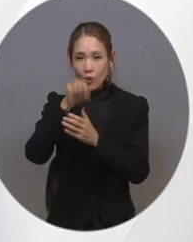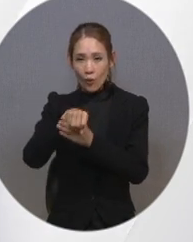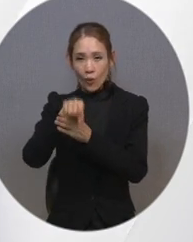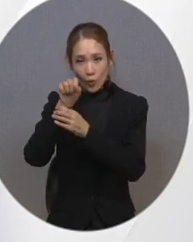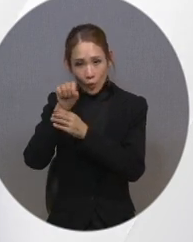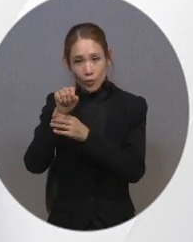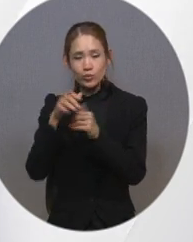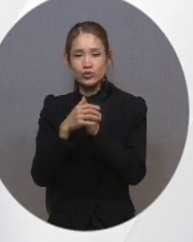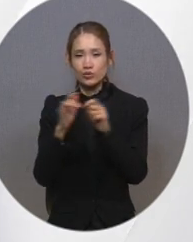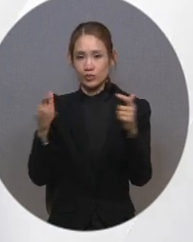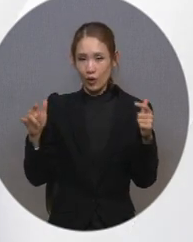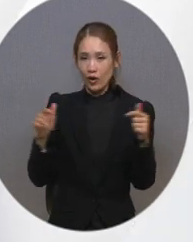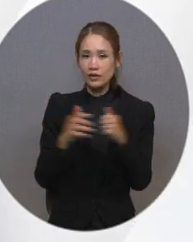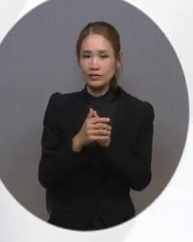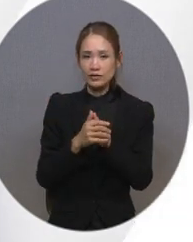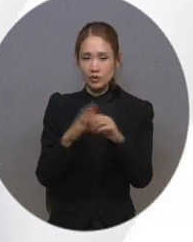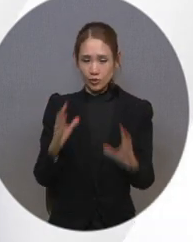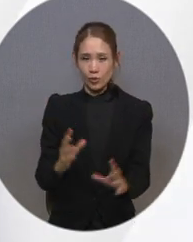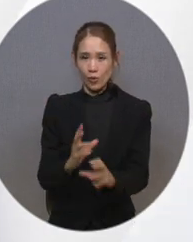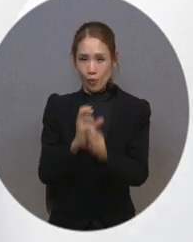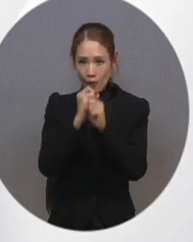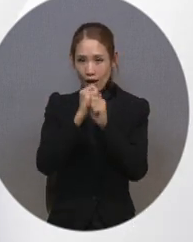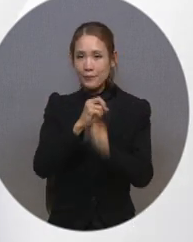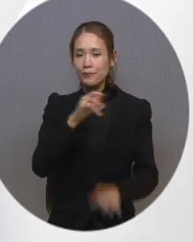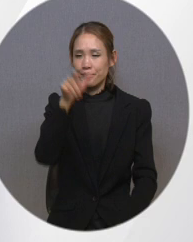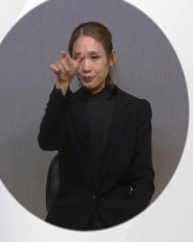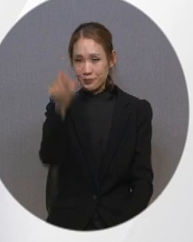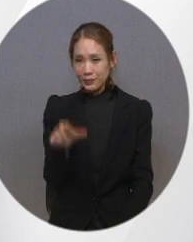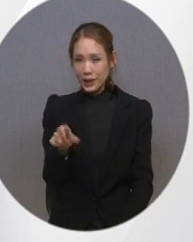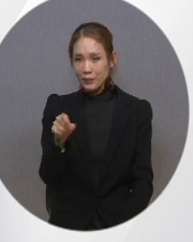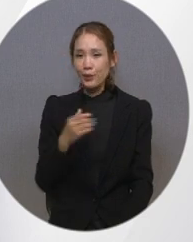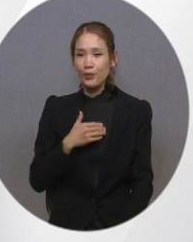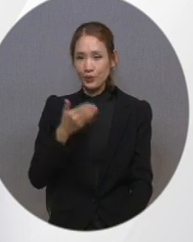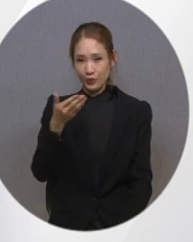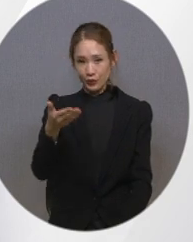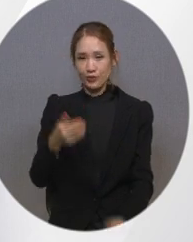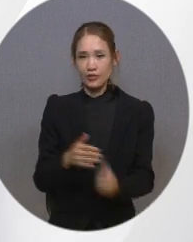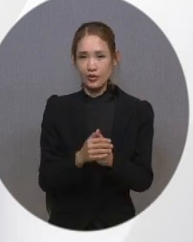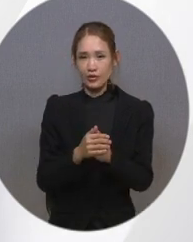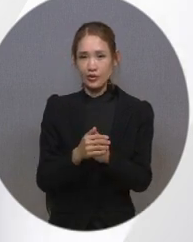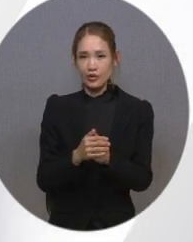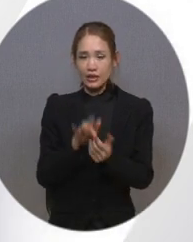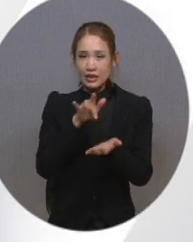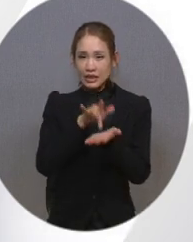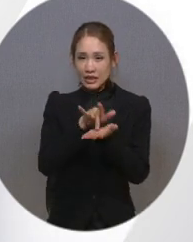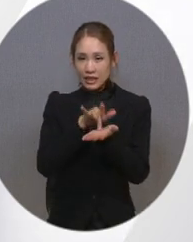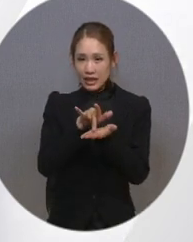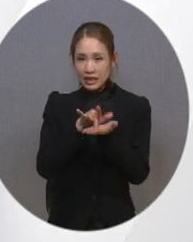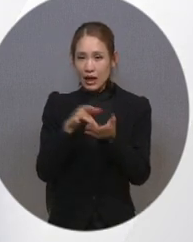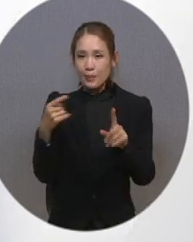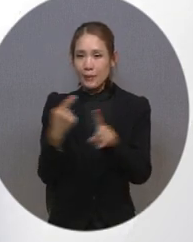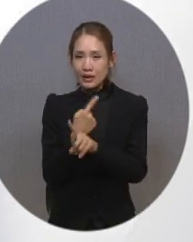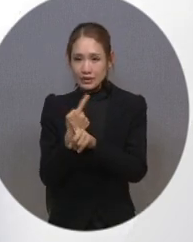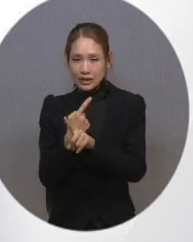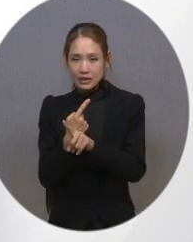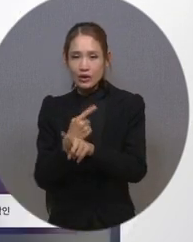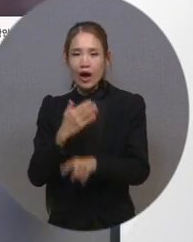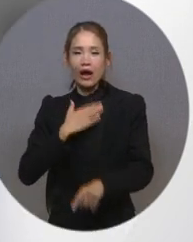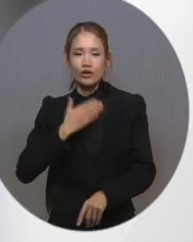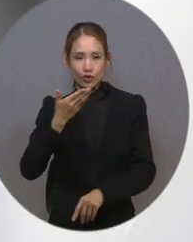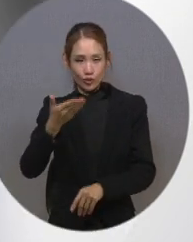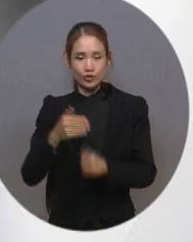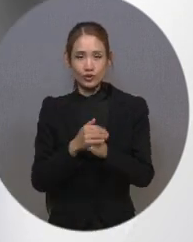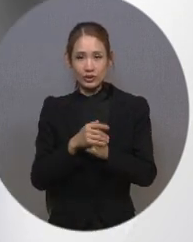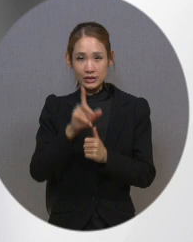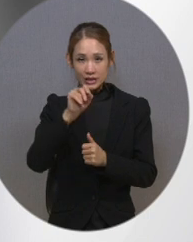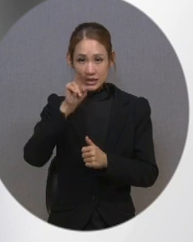표시 등의 기능이 포함된 통합 리모컨이 제공됩니다. 리모컨 배터리 교체 시기 알림도 제공됩니다. TV